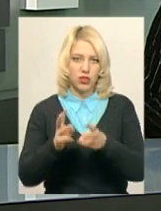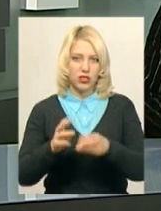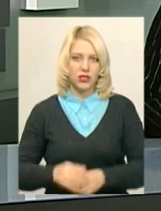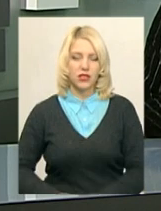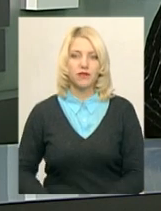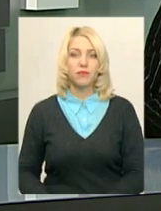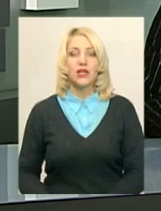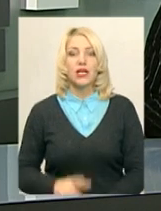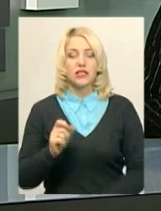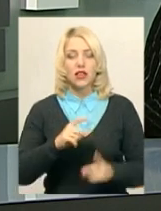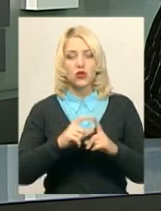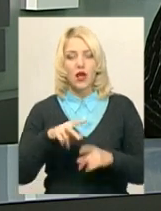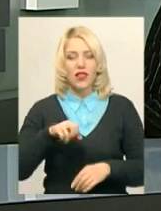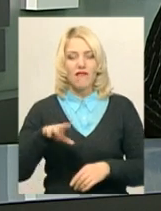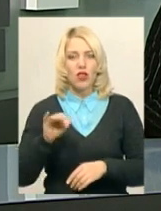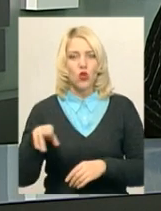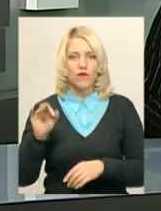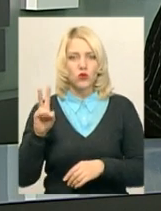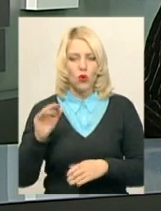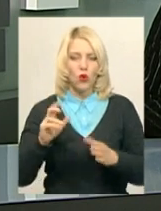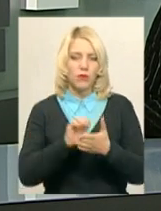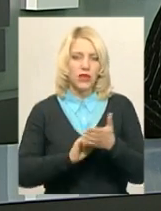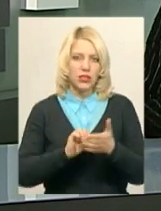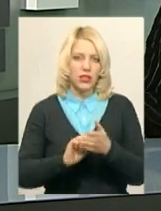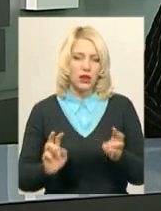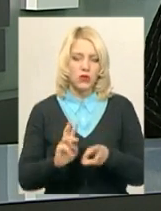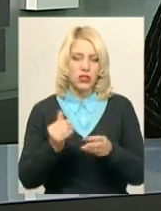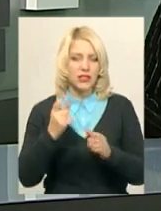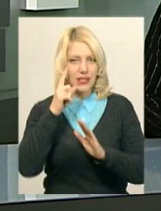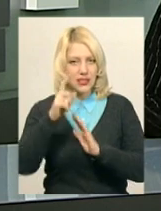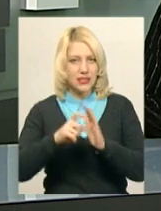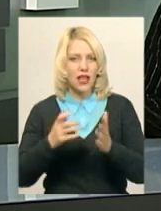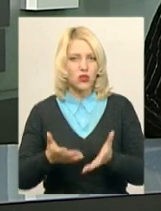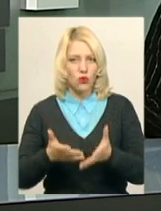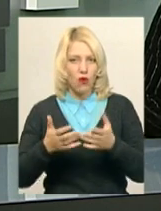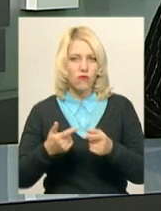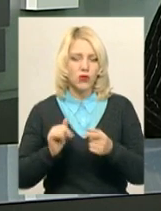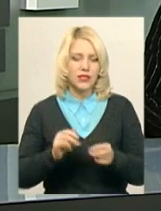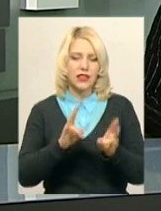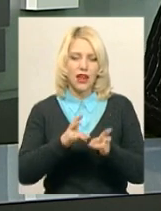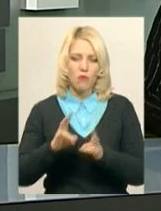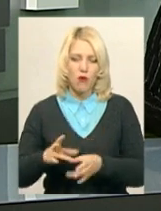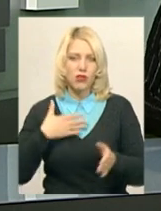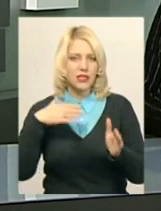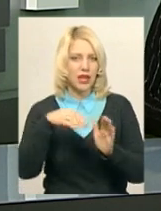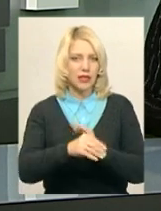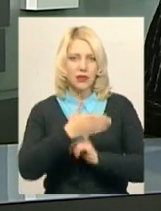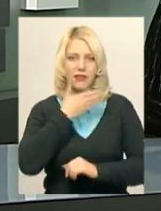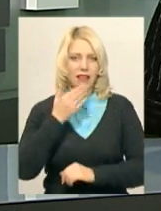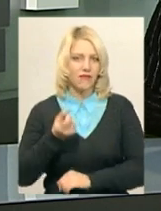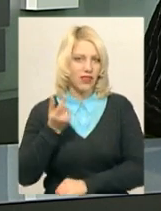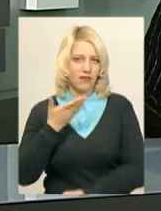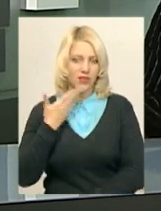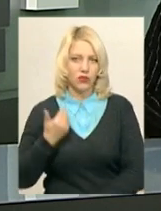За словами Олексія Ливандовського, причина пожежі з'ясовується, травмованих та загиблих під час пожежі не виявлено.